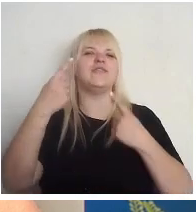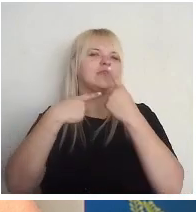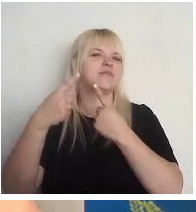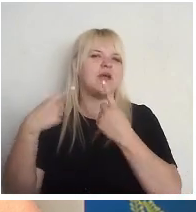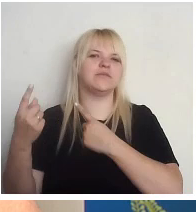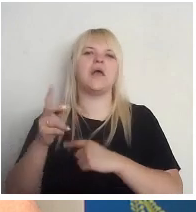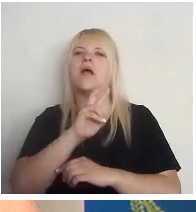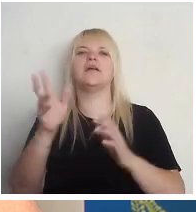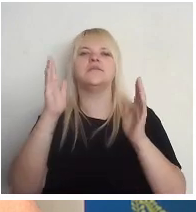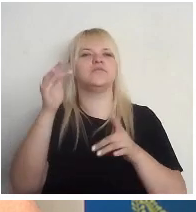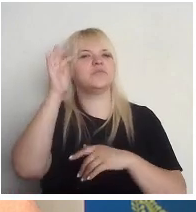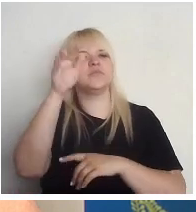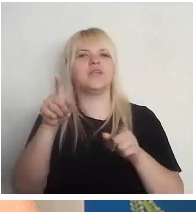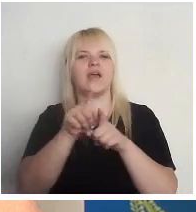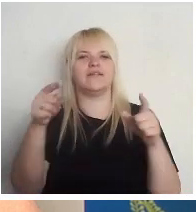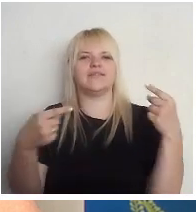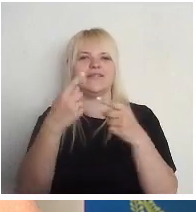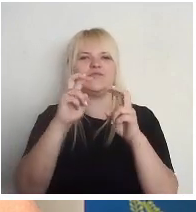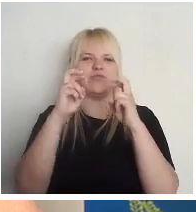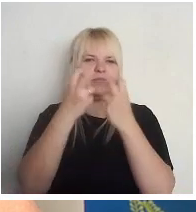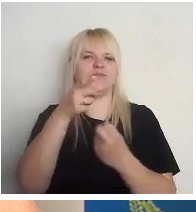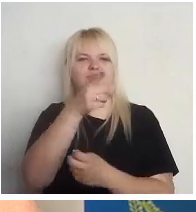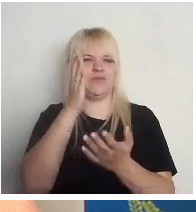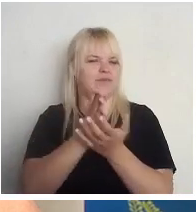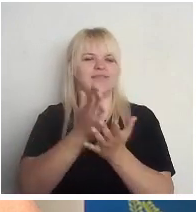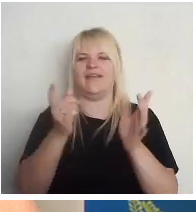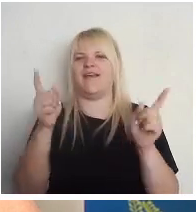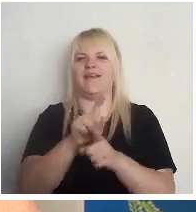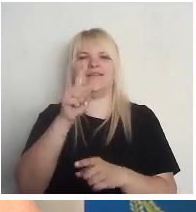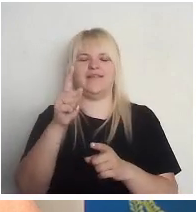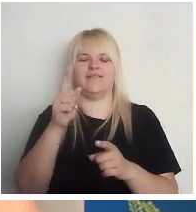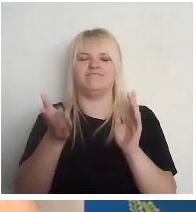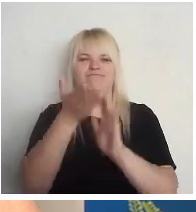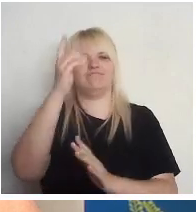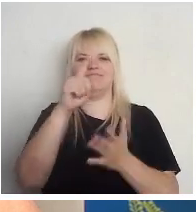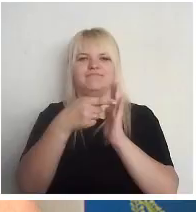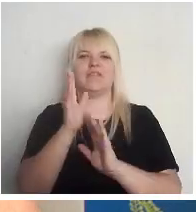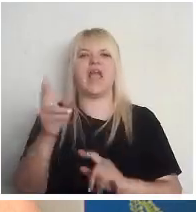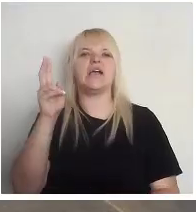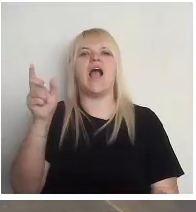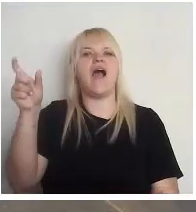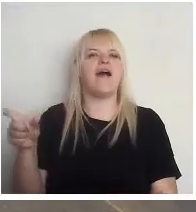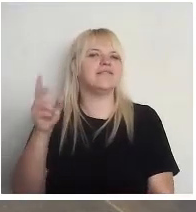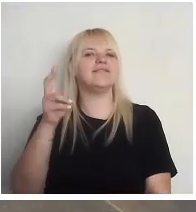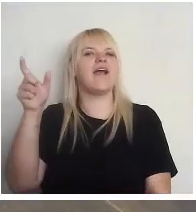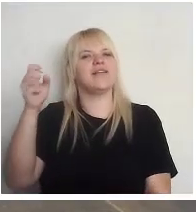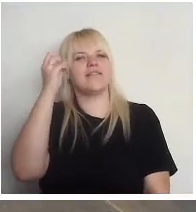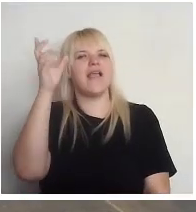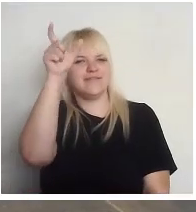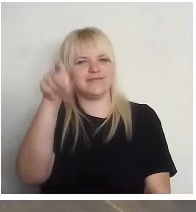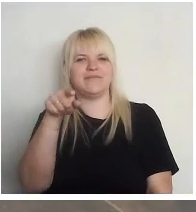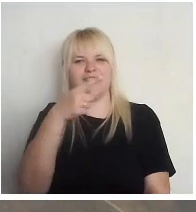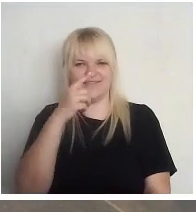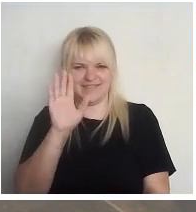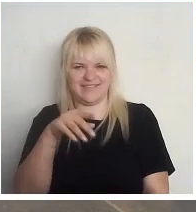būs attiecījās komisijās, to noteikti arī patsausim. Jā, Kārlis. Kārlis gan kā eksperts. Eksperts šoreiz,